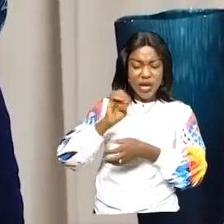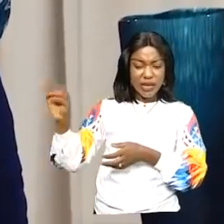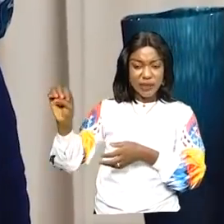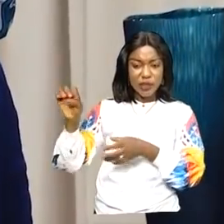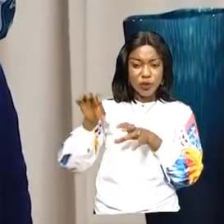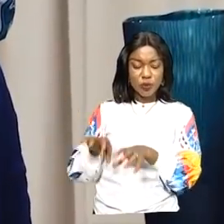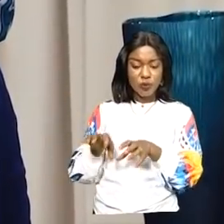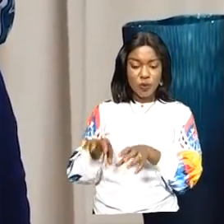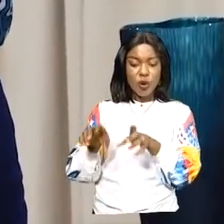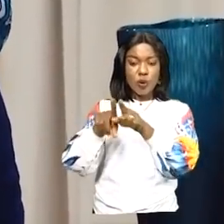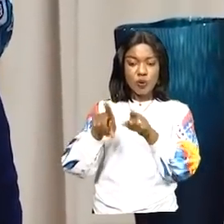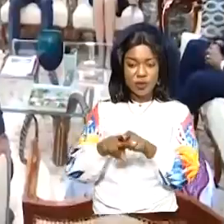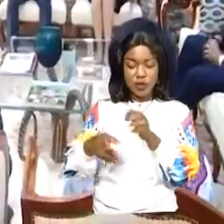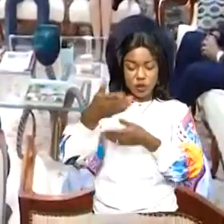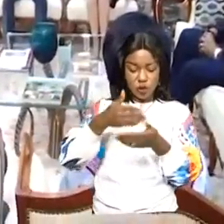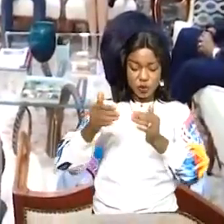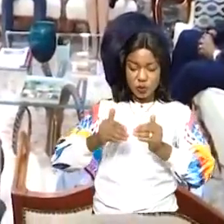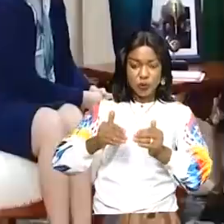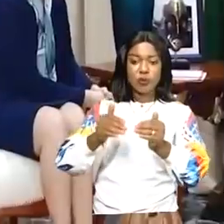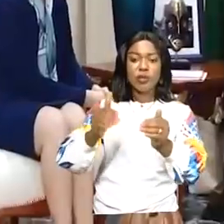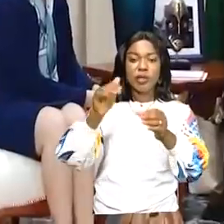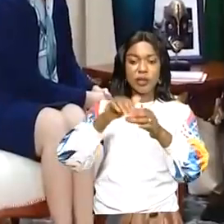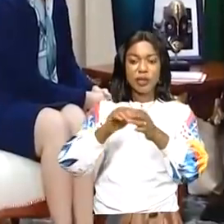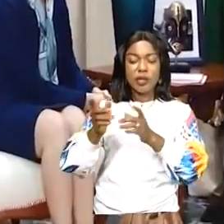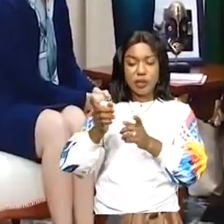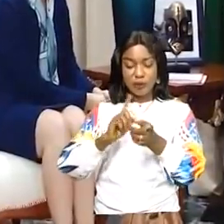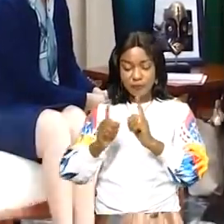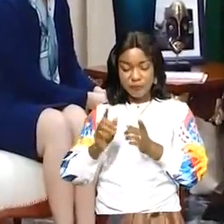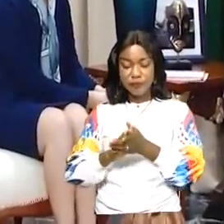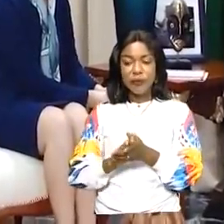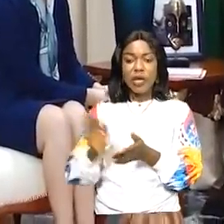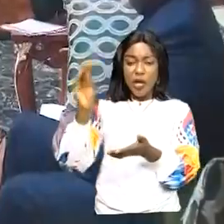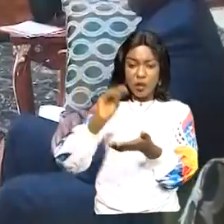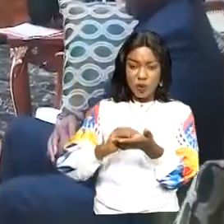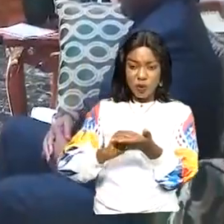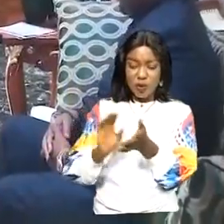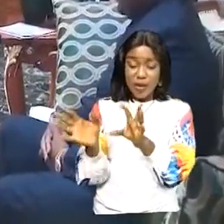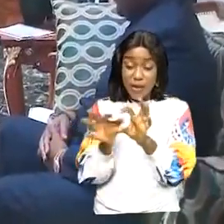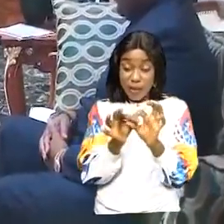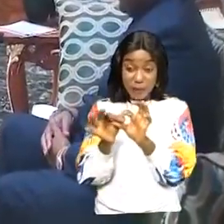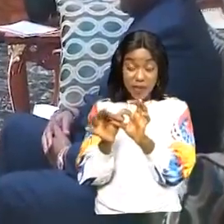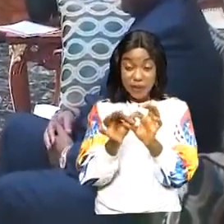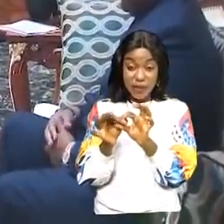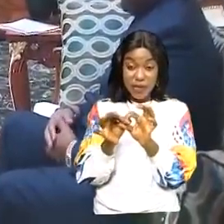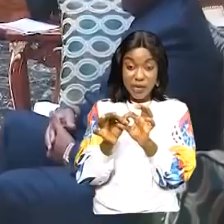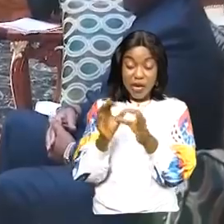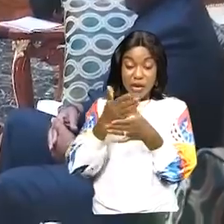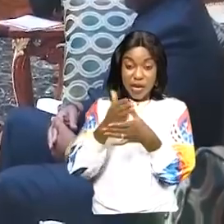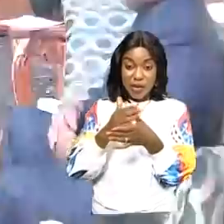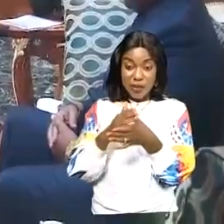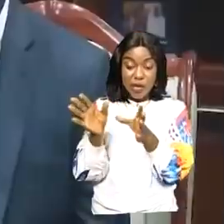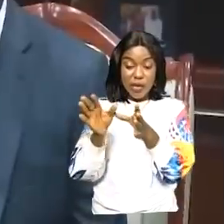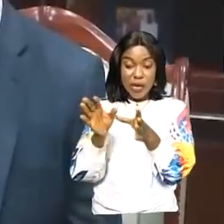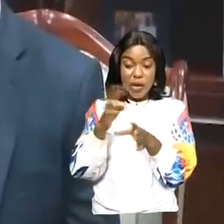ressort en substance des échanges au cours de cette entrevue. Le partenariat entre le Royaume-Uni et l'Union africaine, les